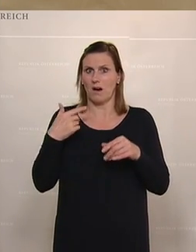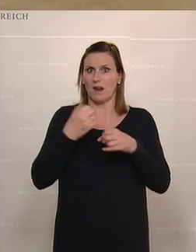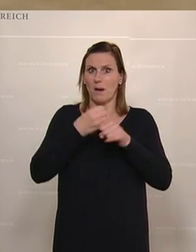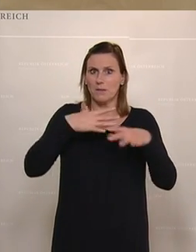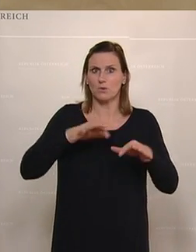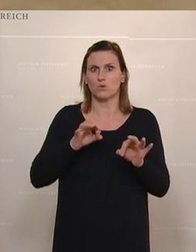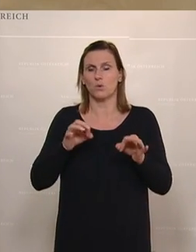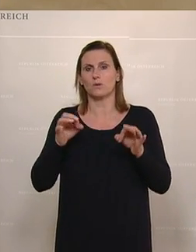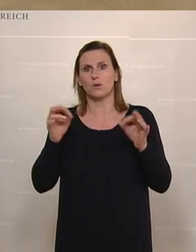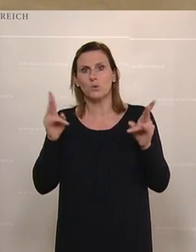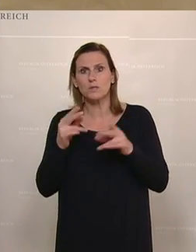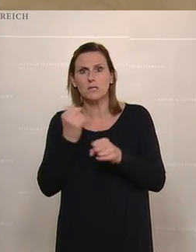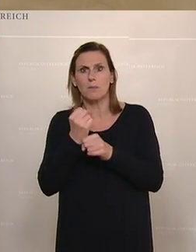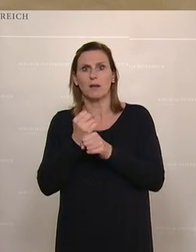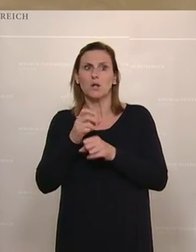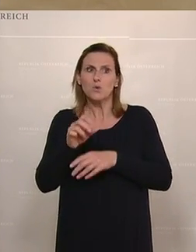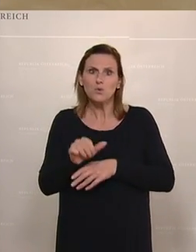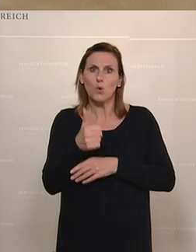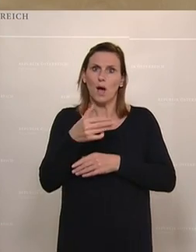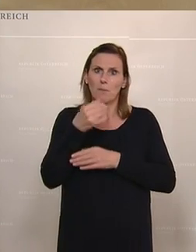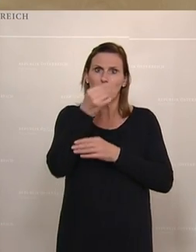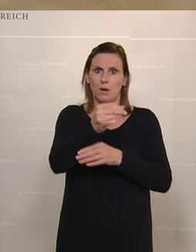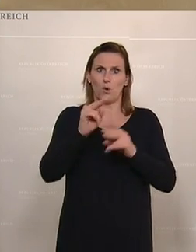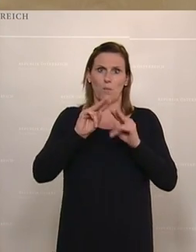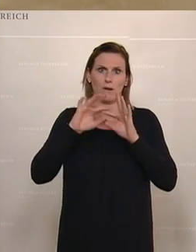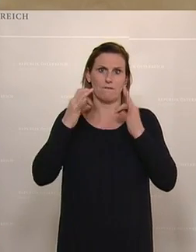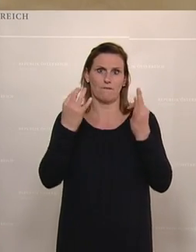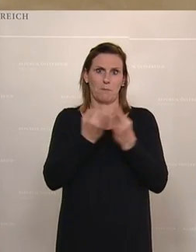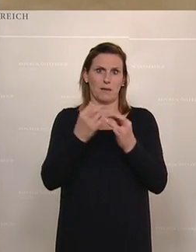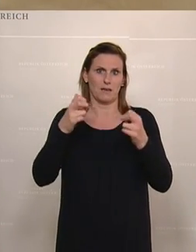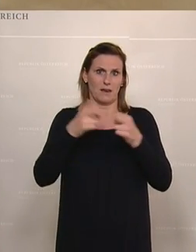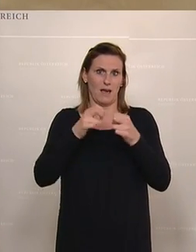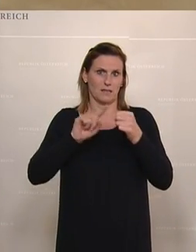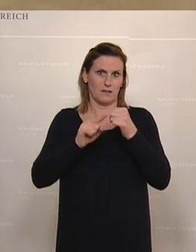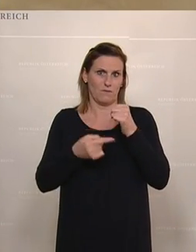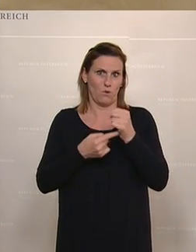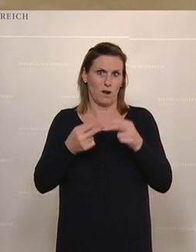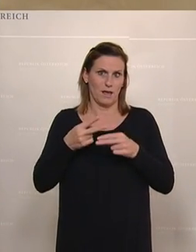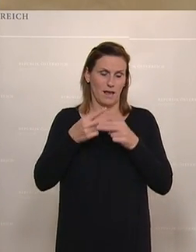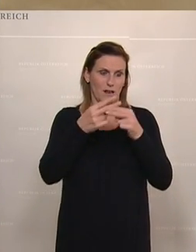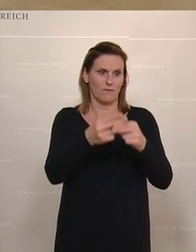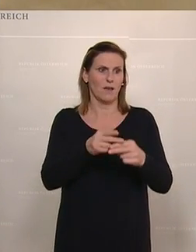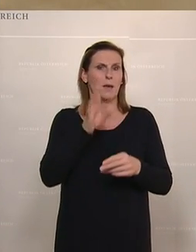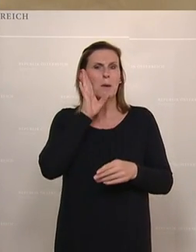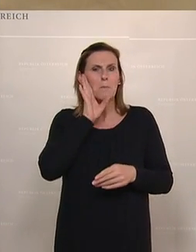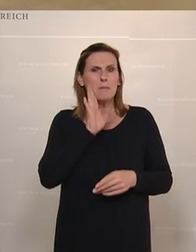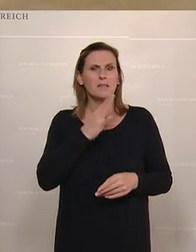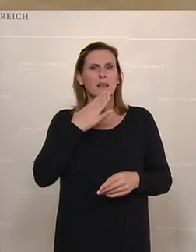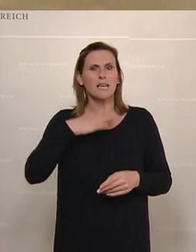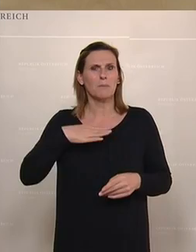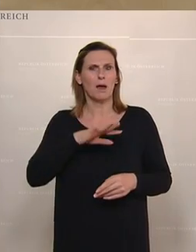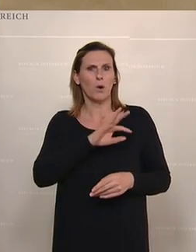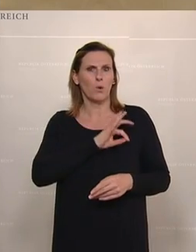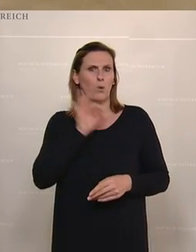weiteres Mal Unterstützung aus dem Familienhärte vorbekommen können. Werte Kollegen, Kolleginnen, stimmen Sie diesem Antrag